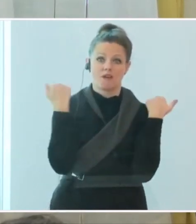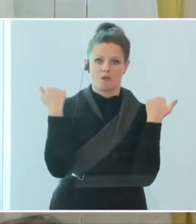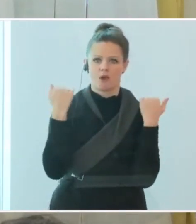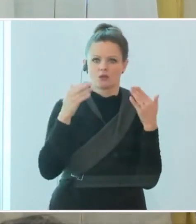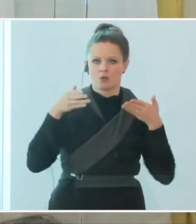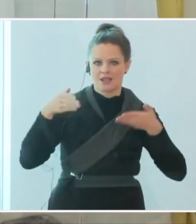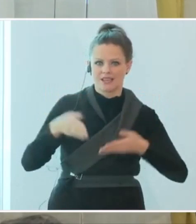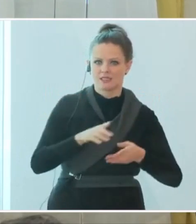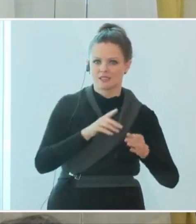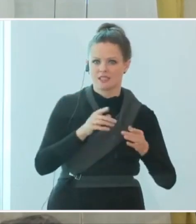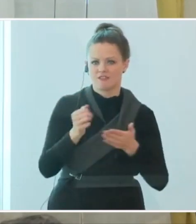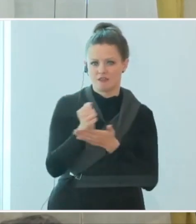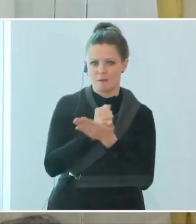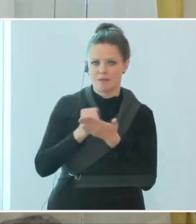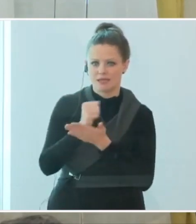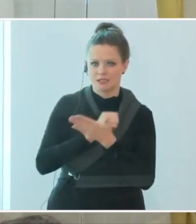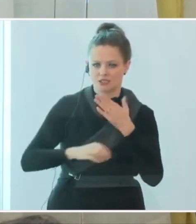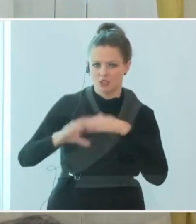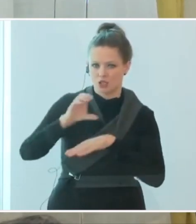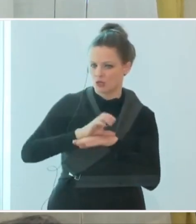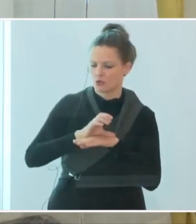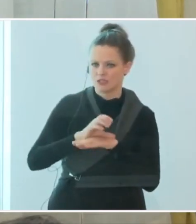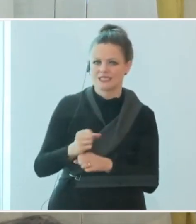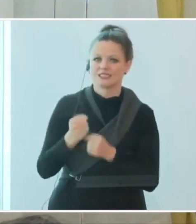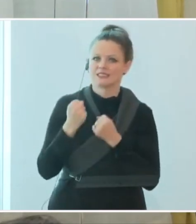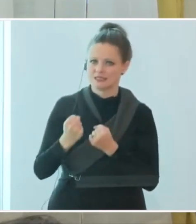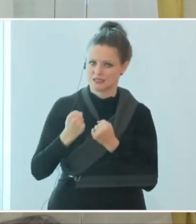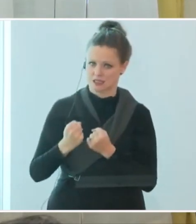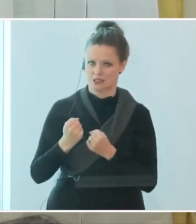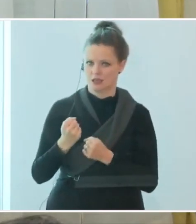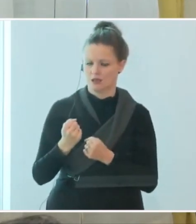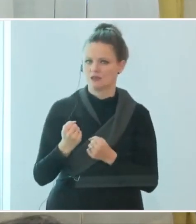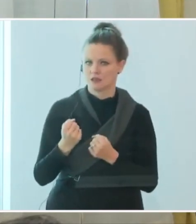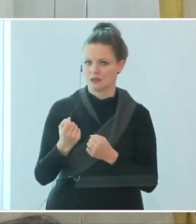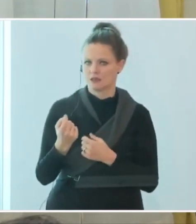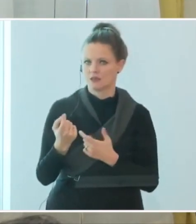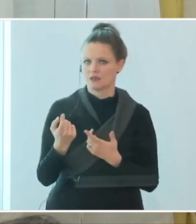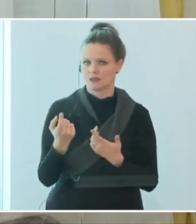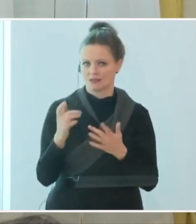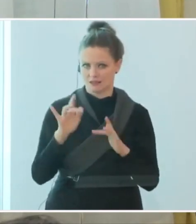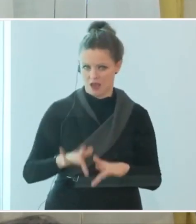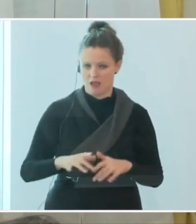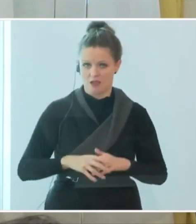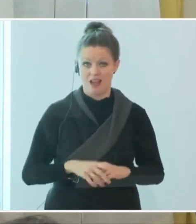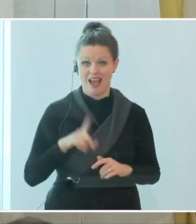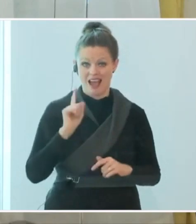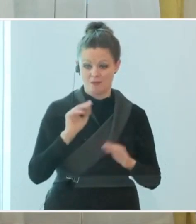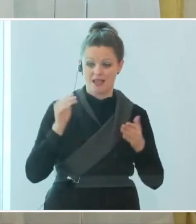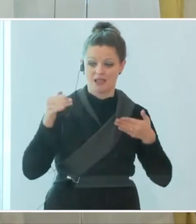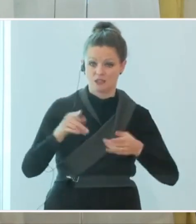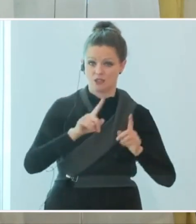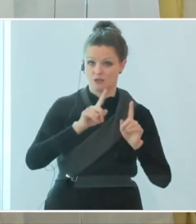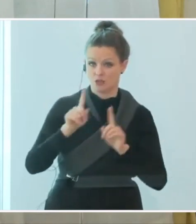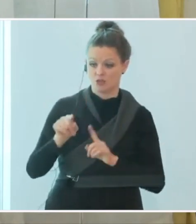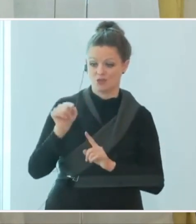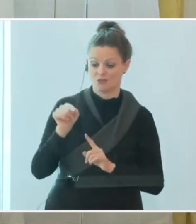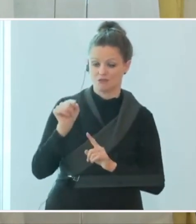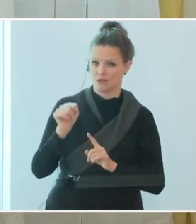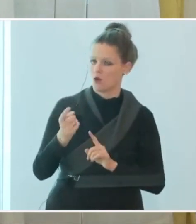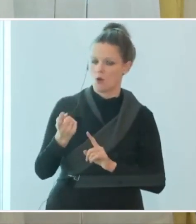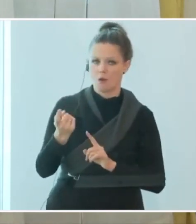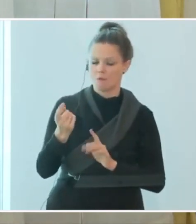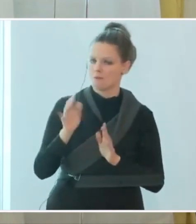intensivmedizinischen Kapazitäten gehabt haben. Aber die Intensivstationen bleiben weiterhin eine große